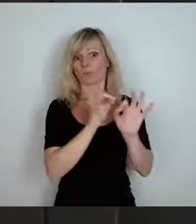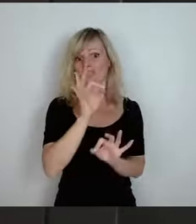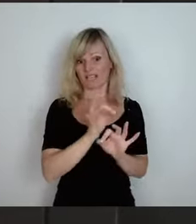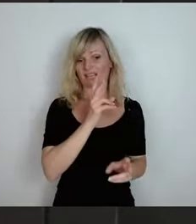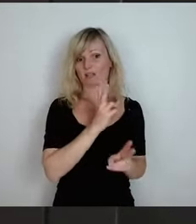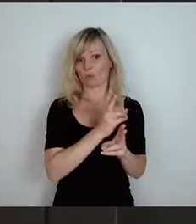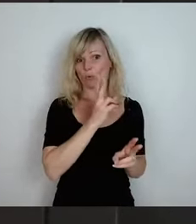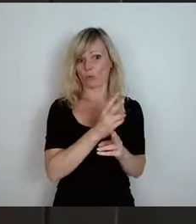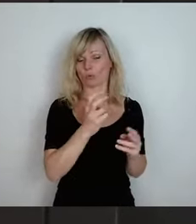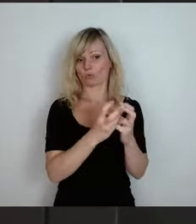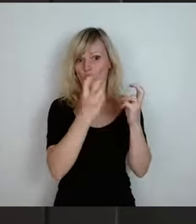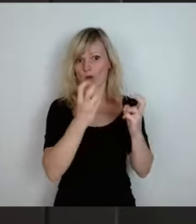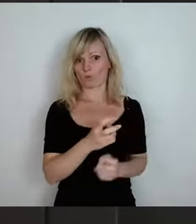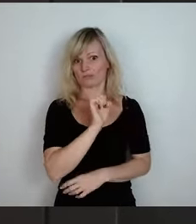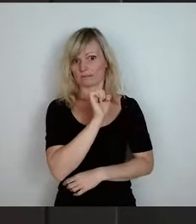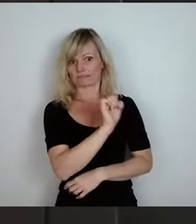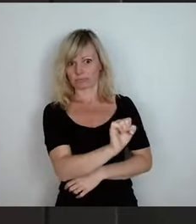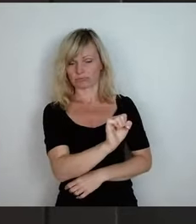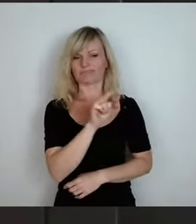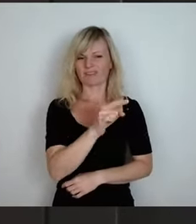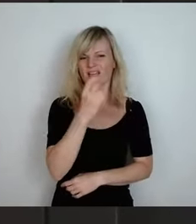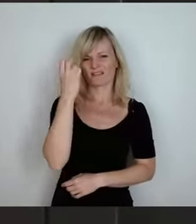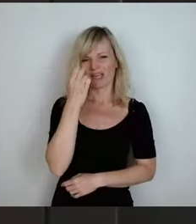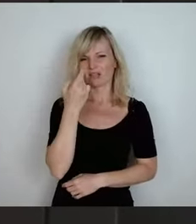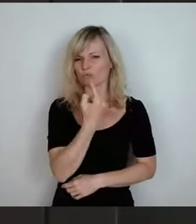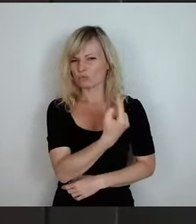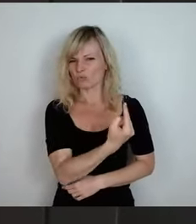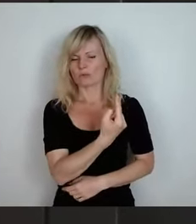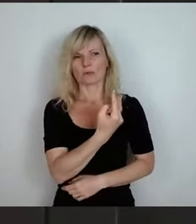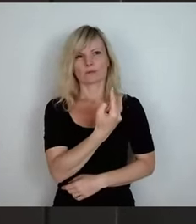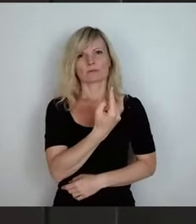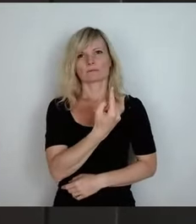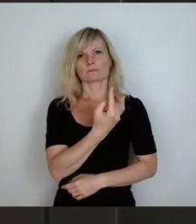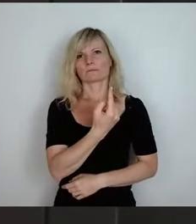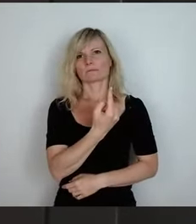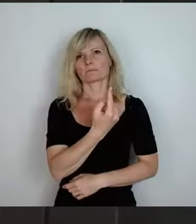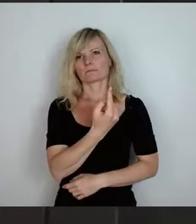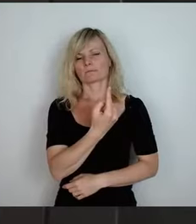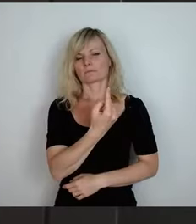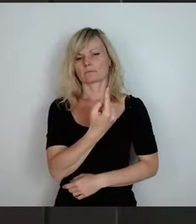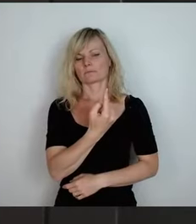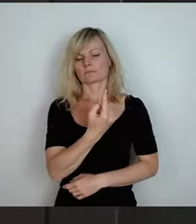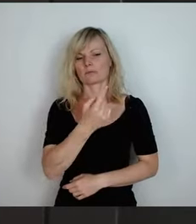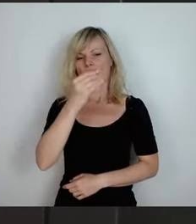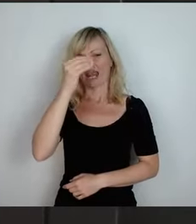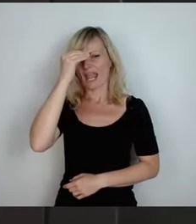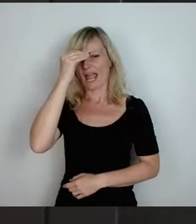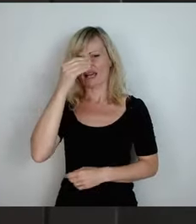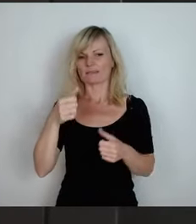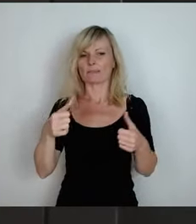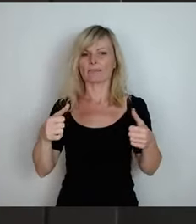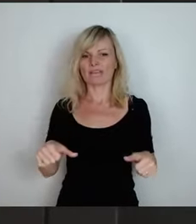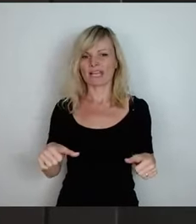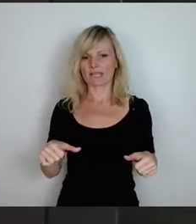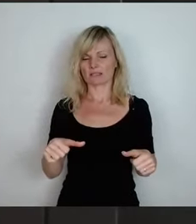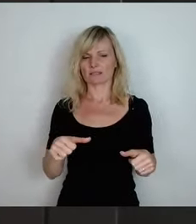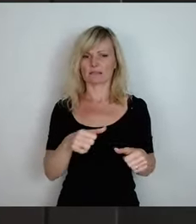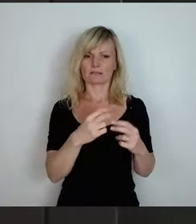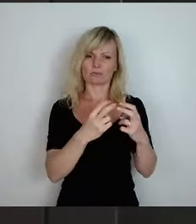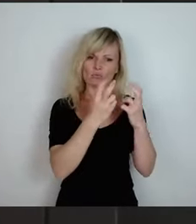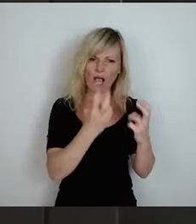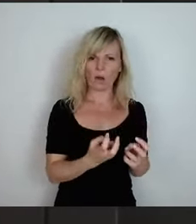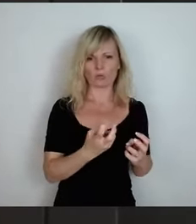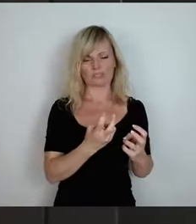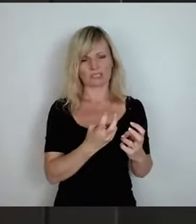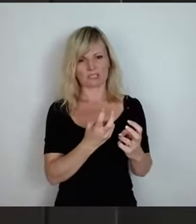zu Hause und versuchen also dort über die häusliche Lernpflicht dort den Stoff sich zu arbeiten. Meine